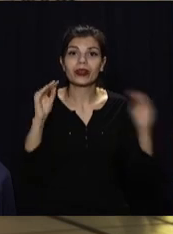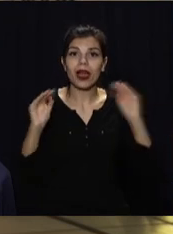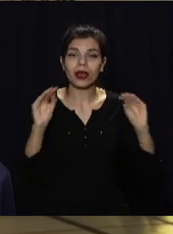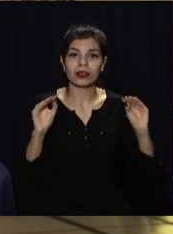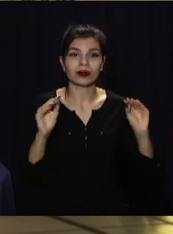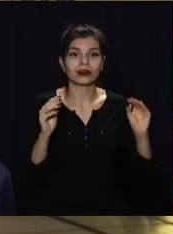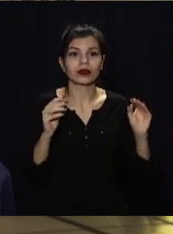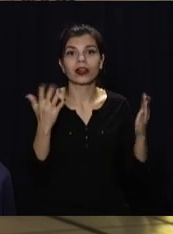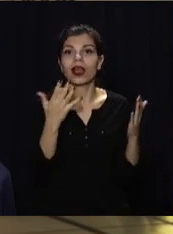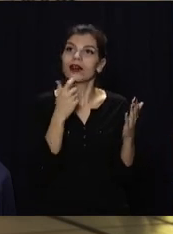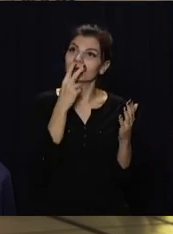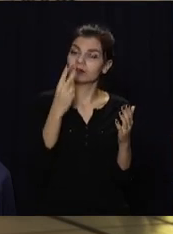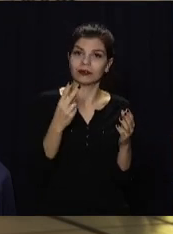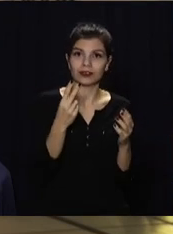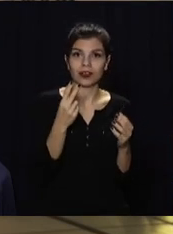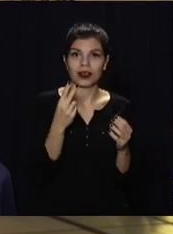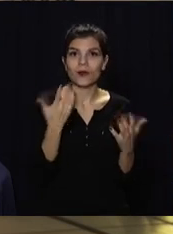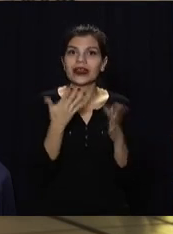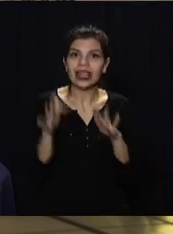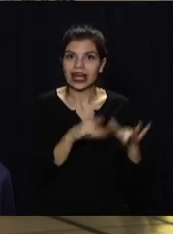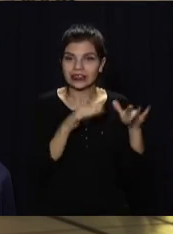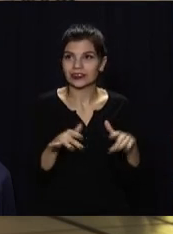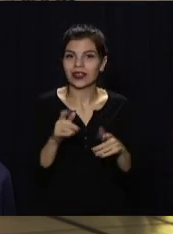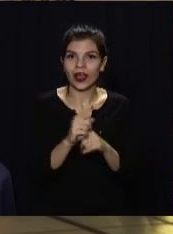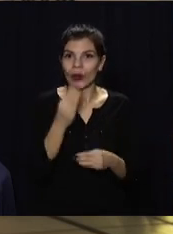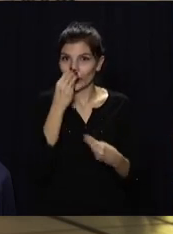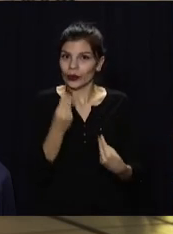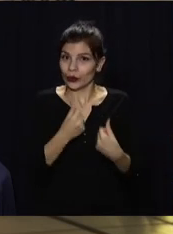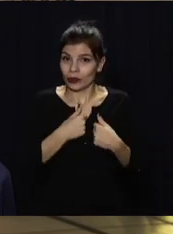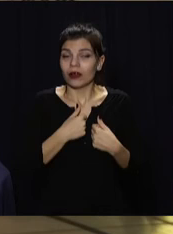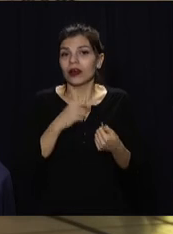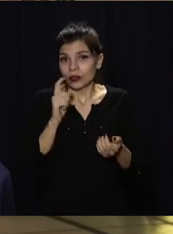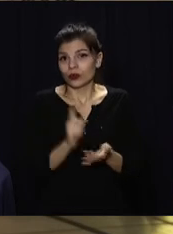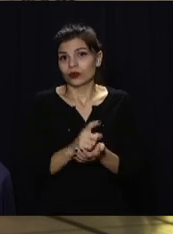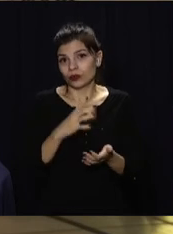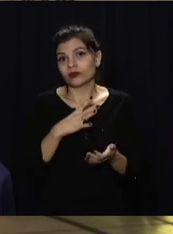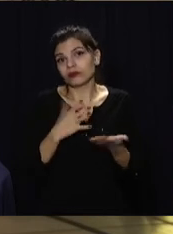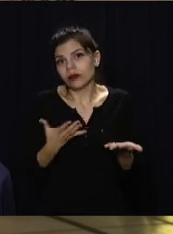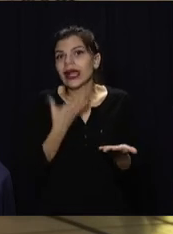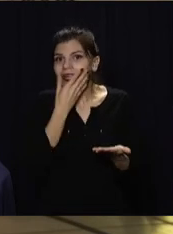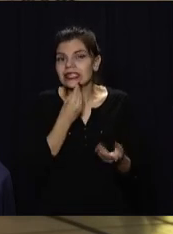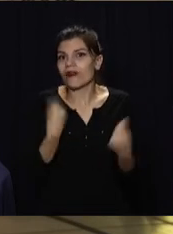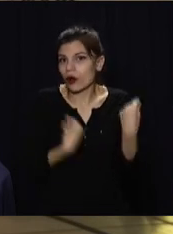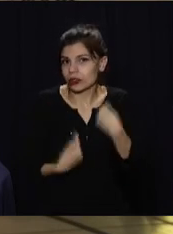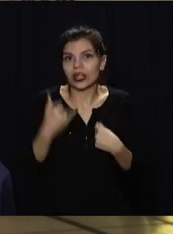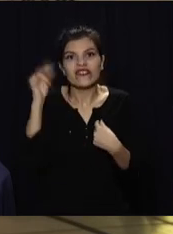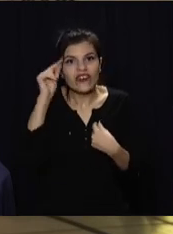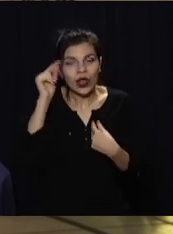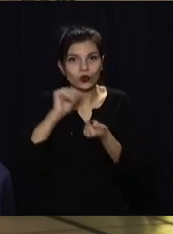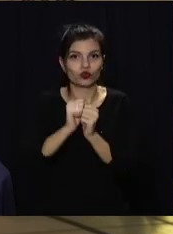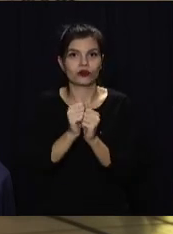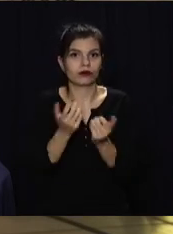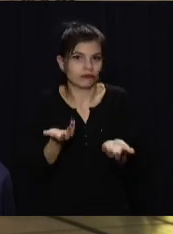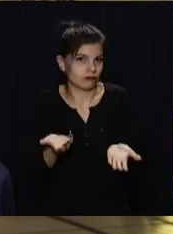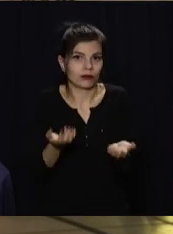какое-то зрелище выглядело, какое-то действо выглядело зрелищним, то це должно бути красиво одето і виучено, і, в общем,